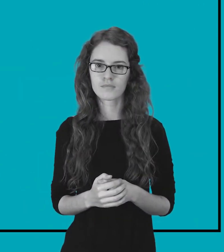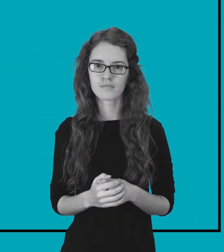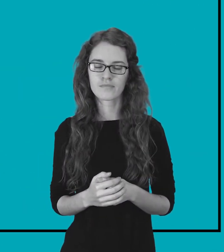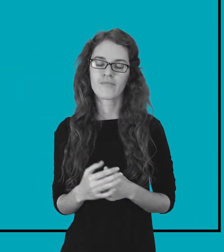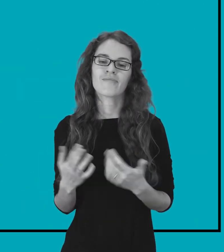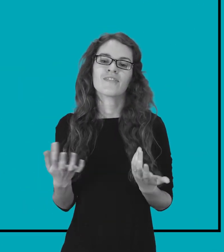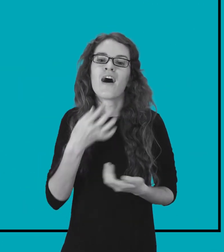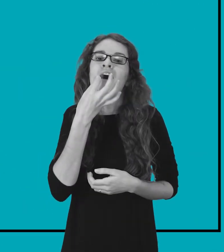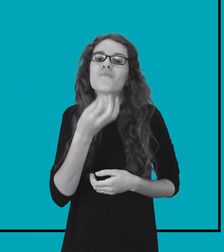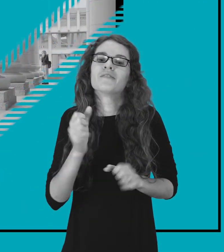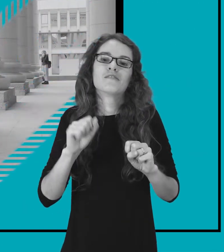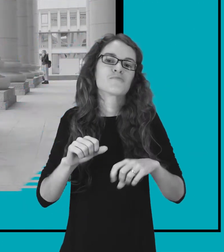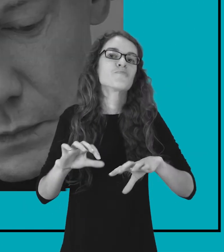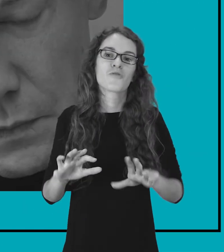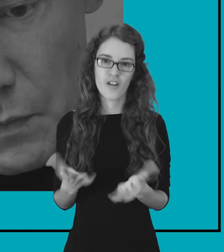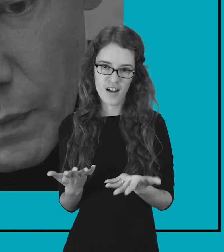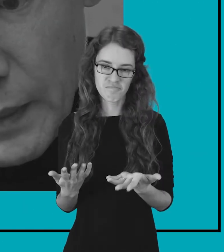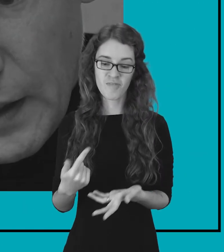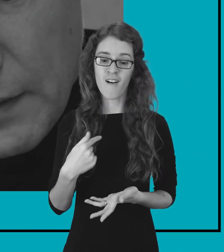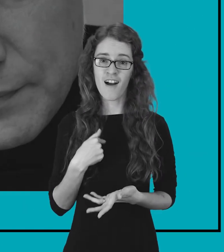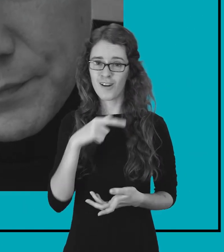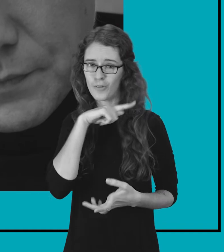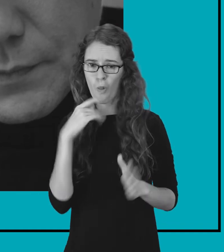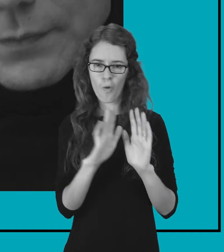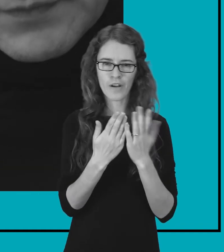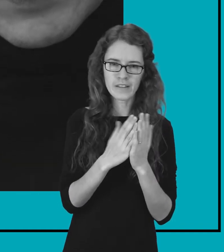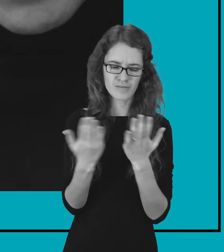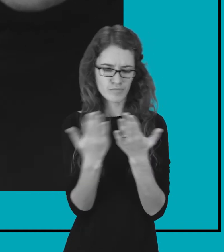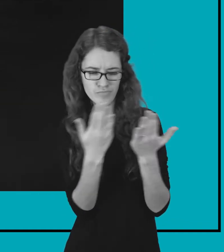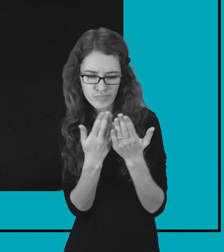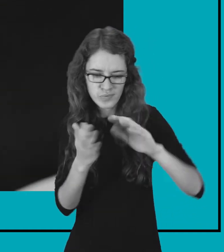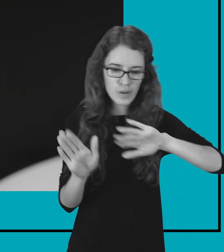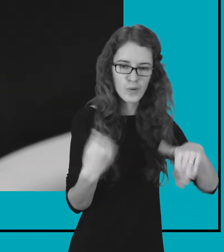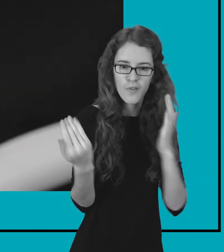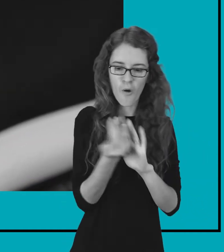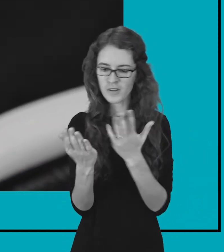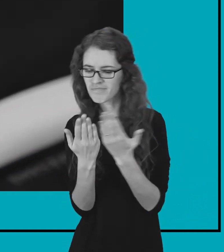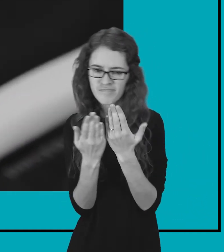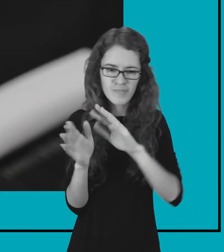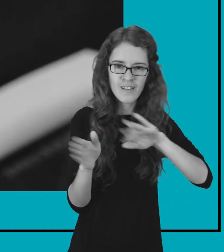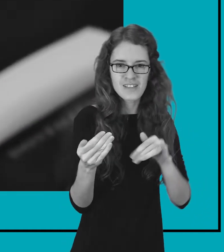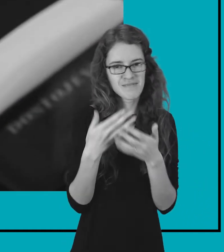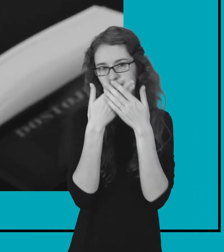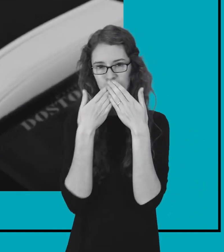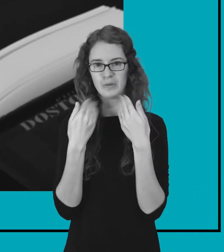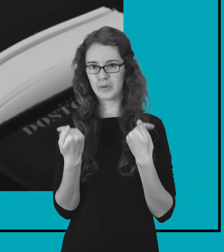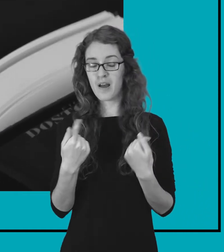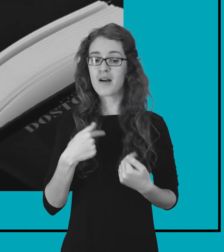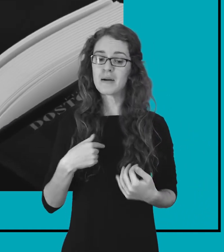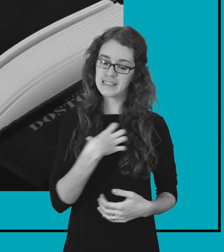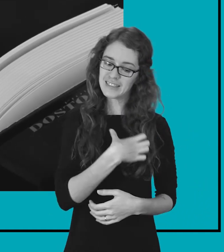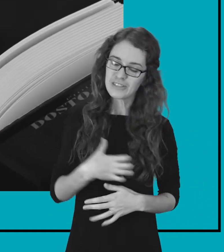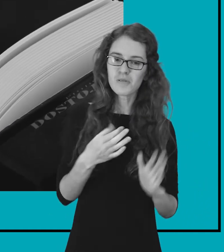Taip keistai nuskambės, nes aš nesu iš tikrųjų tas, kuris graužia knygas. Mane knyga turi